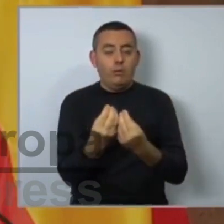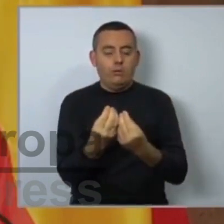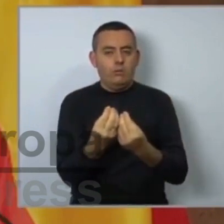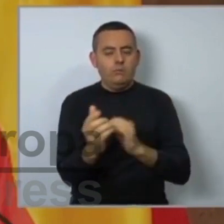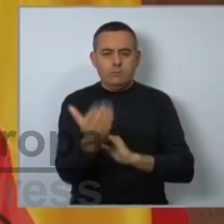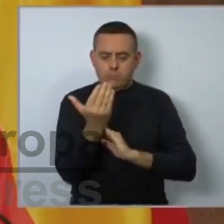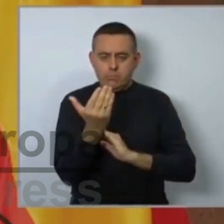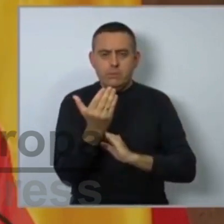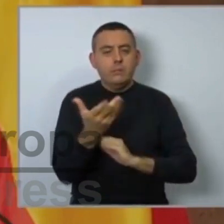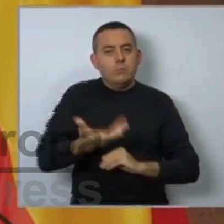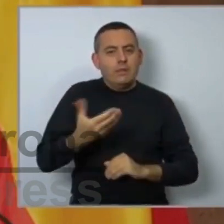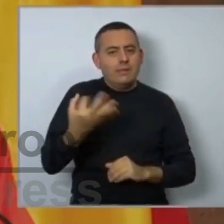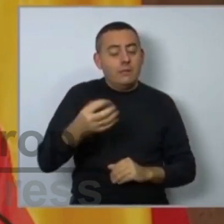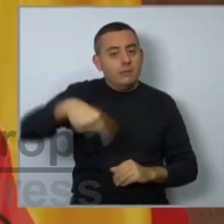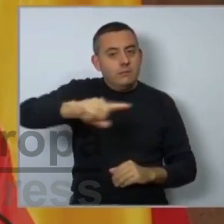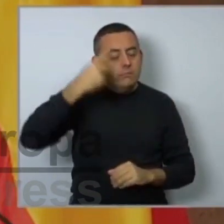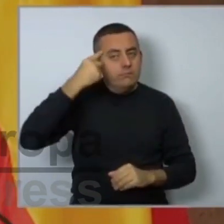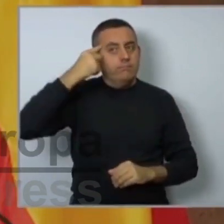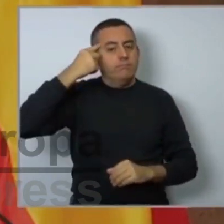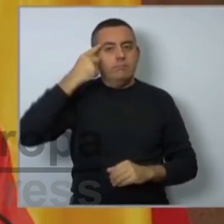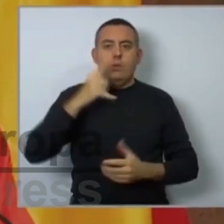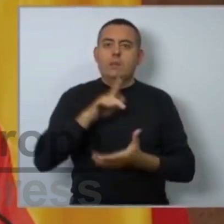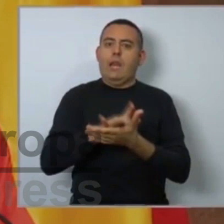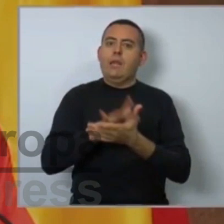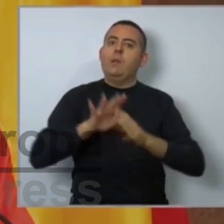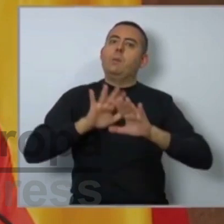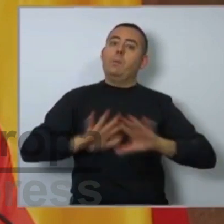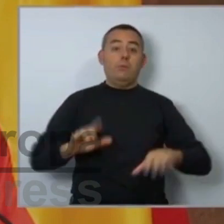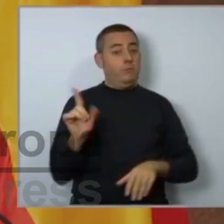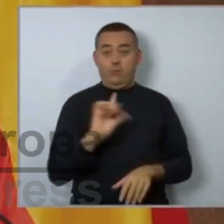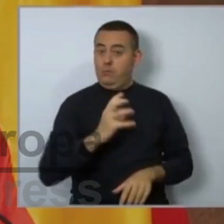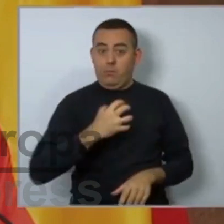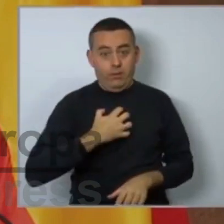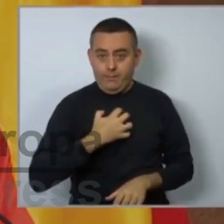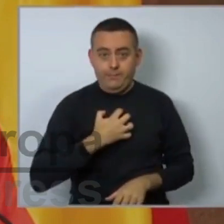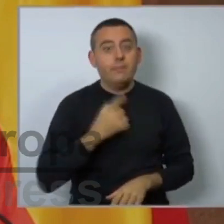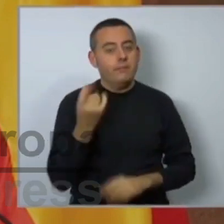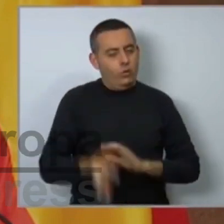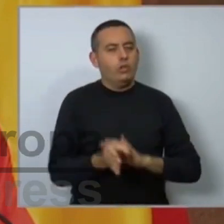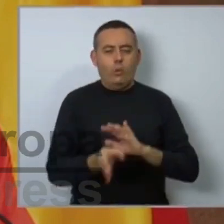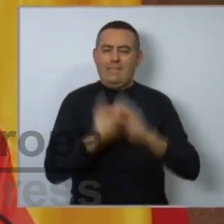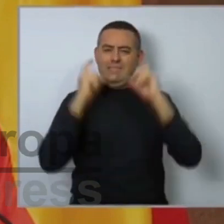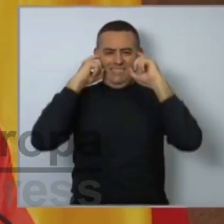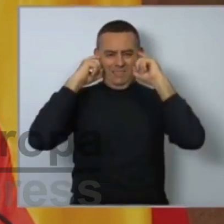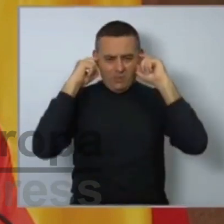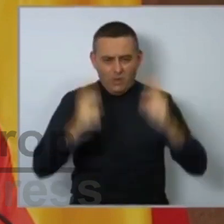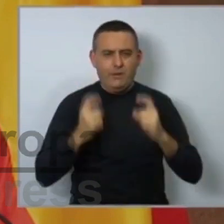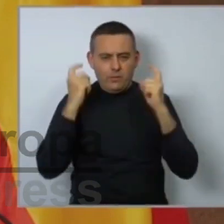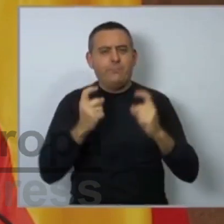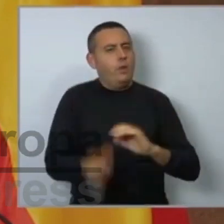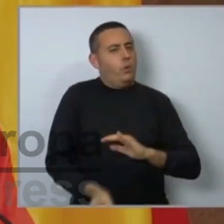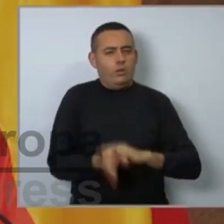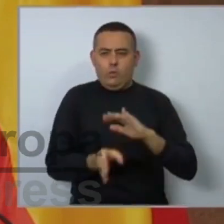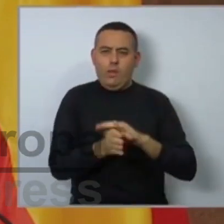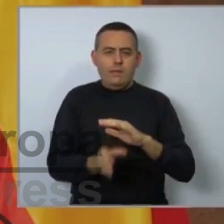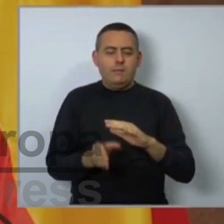estem per relaxar-nos. Ara, per tant, és el moment d'apretar les dents, de fer un esforç suplementari